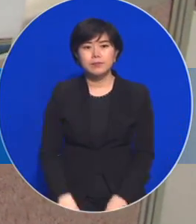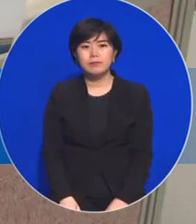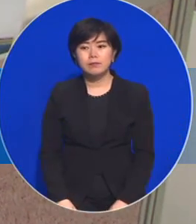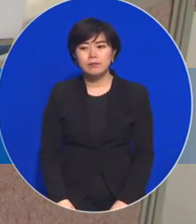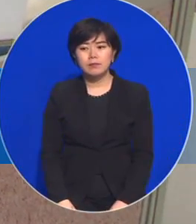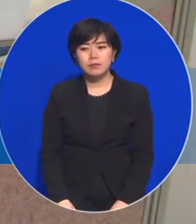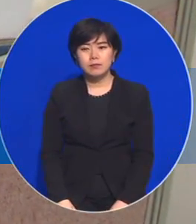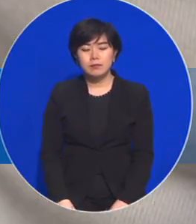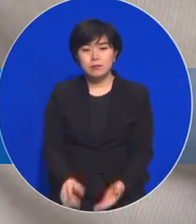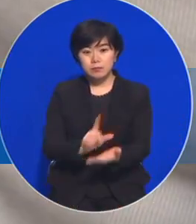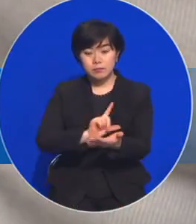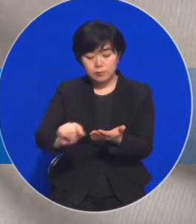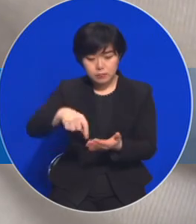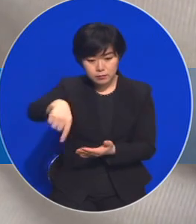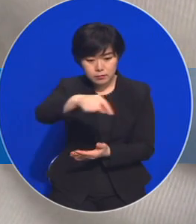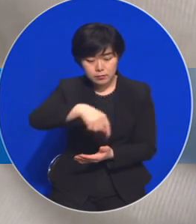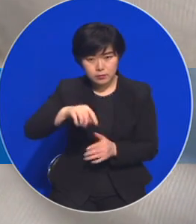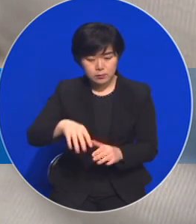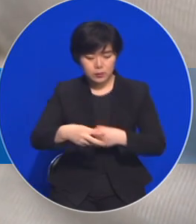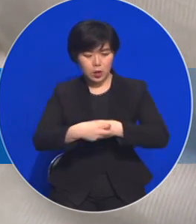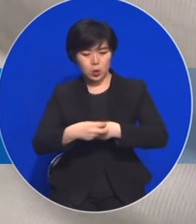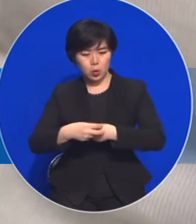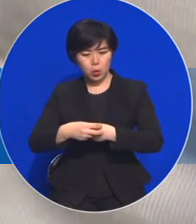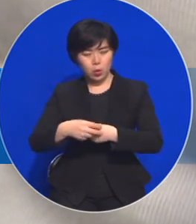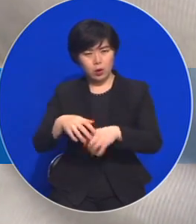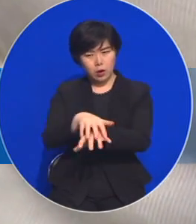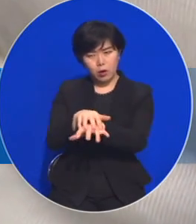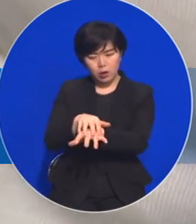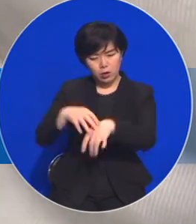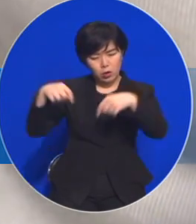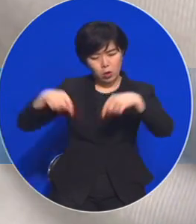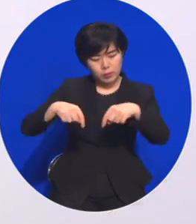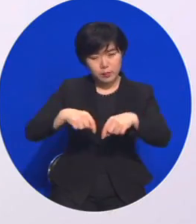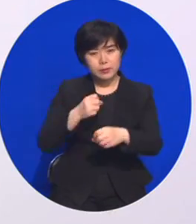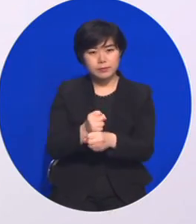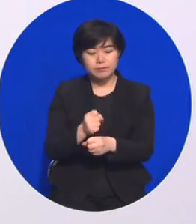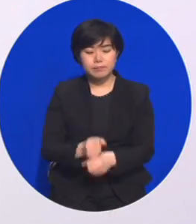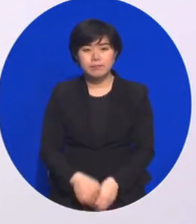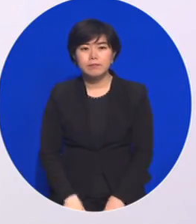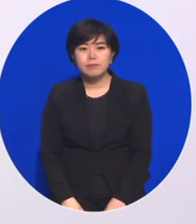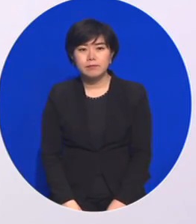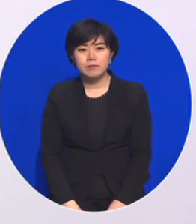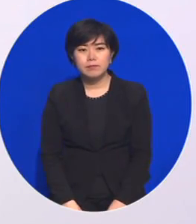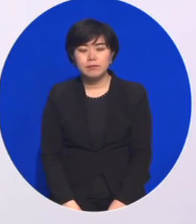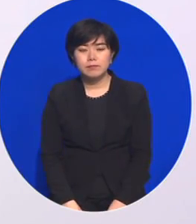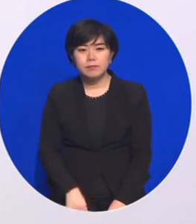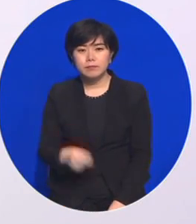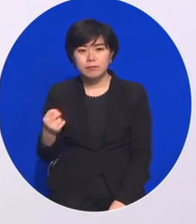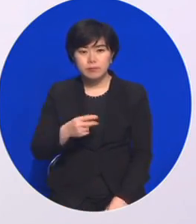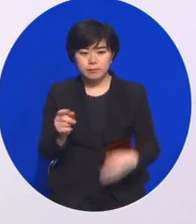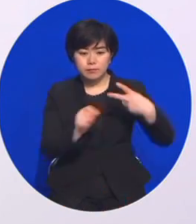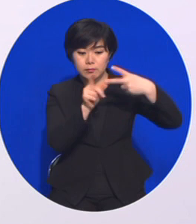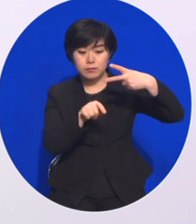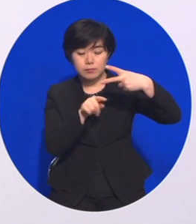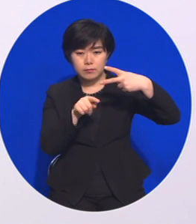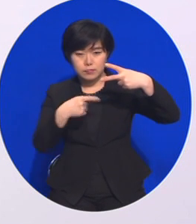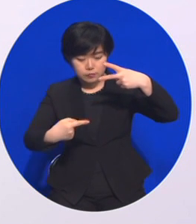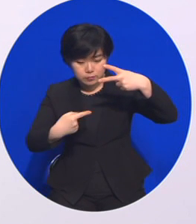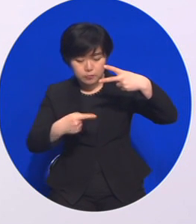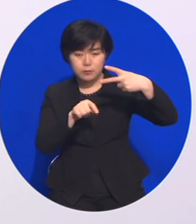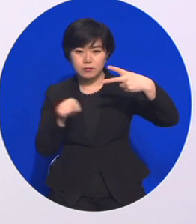우선 지자체에서 지역의료계와 협의체를 구성해 확보합니다. 한편 정부는 다음 달 1일부터